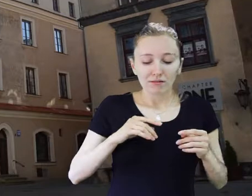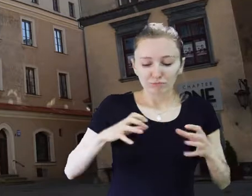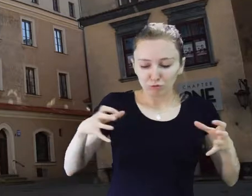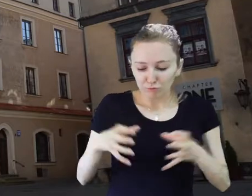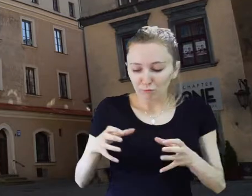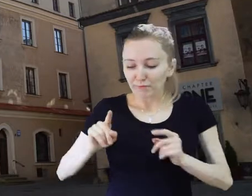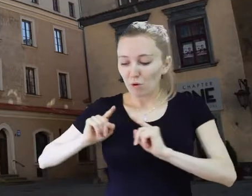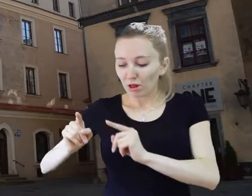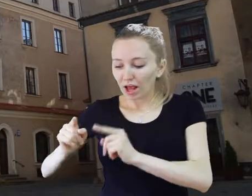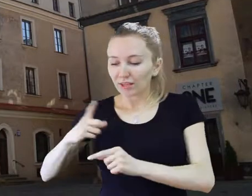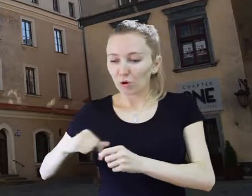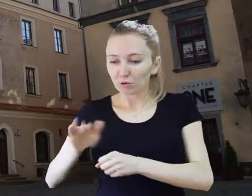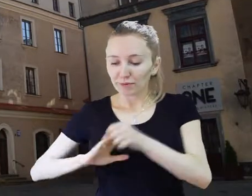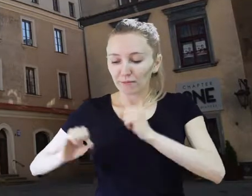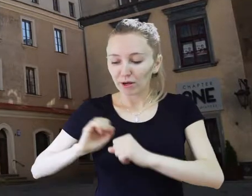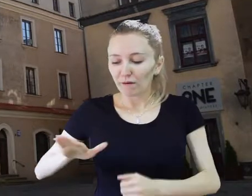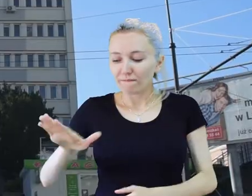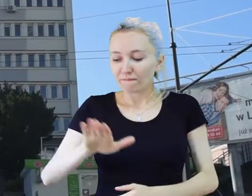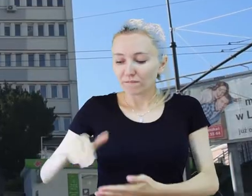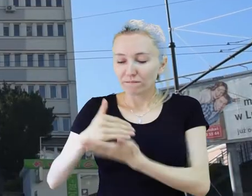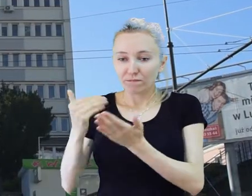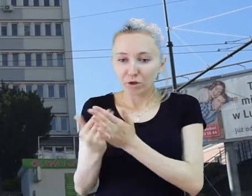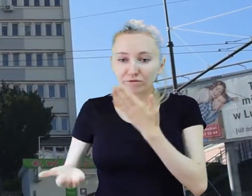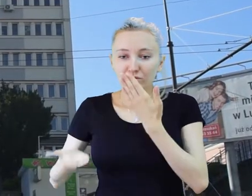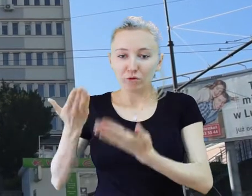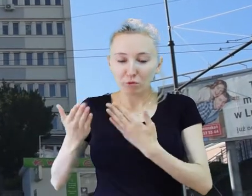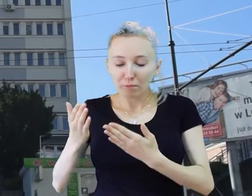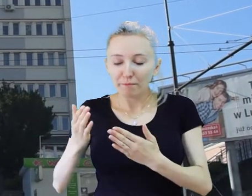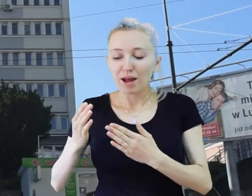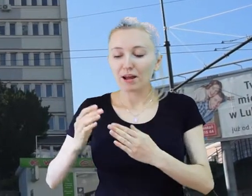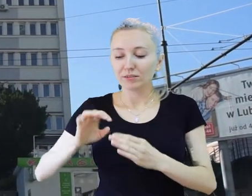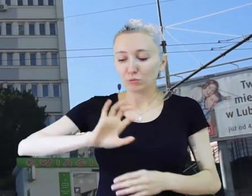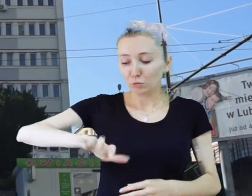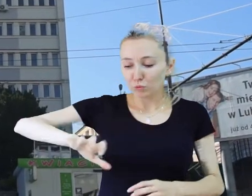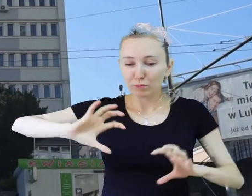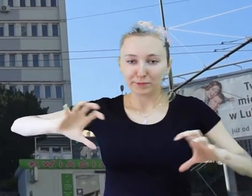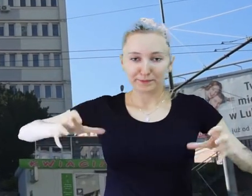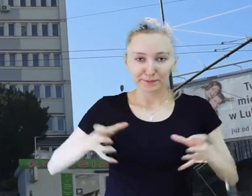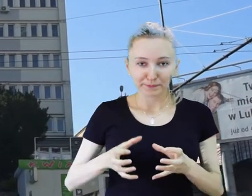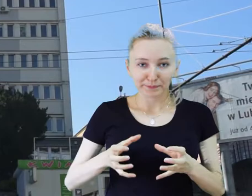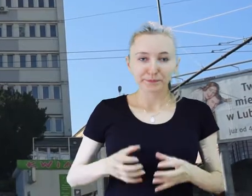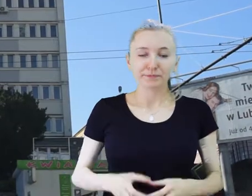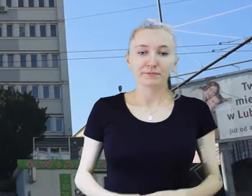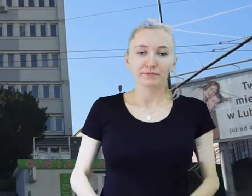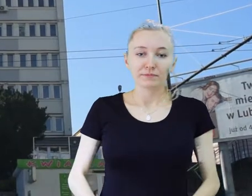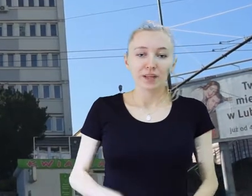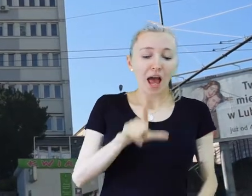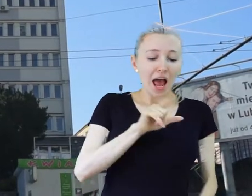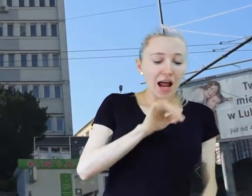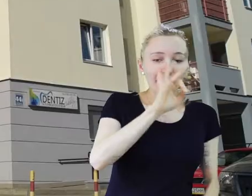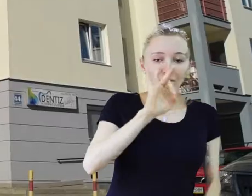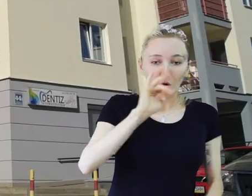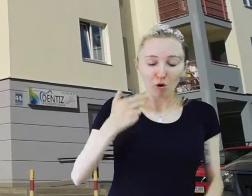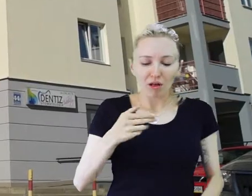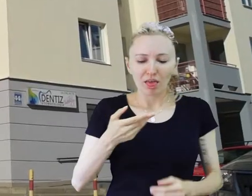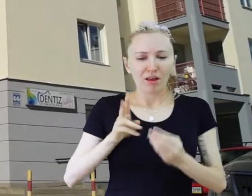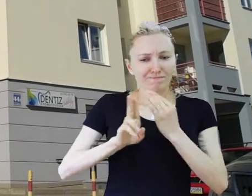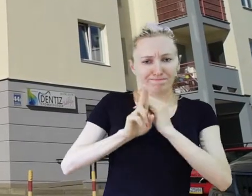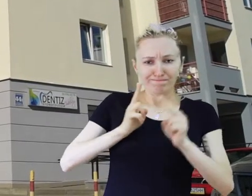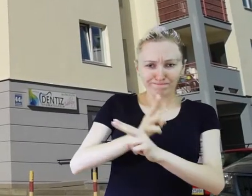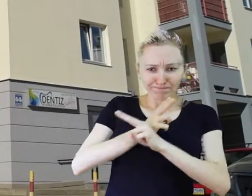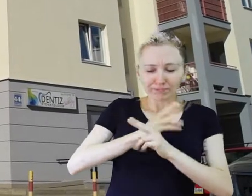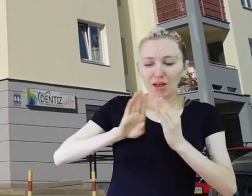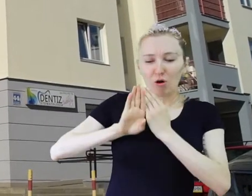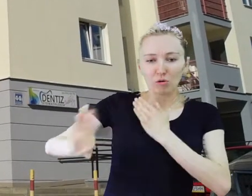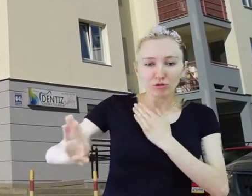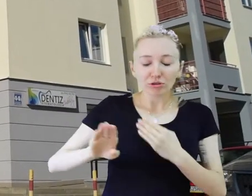działające na rzecz środowiska osób niepełnosprawnych z terenu województwa lubelskiego. Jest organizacją autonomiczną, niezależną